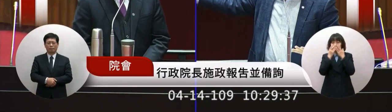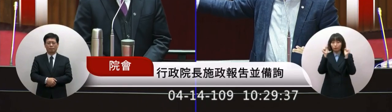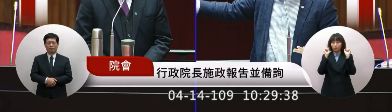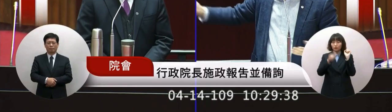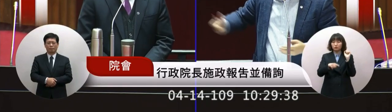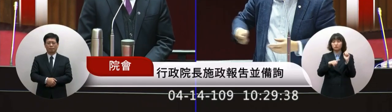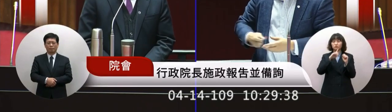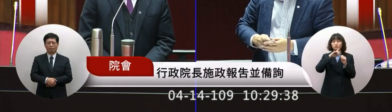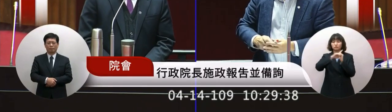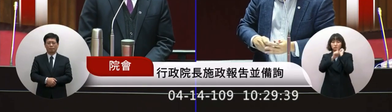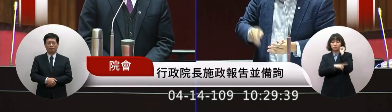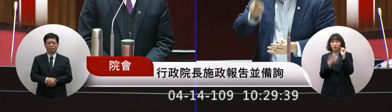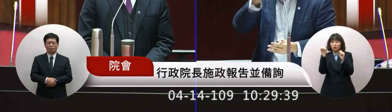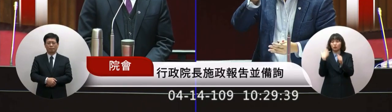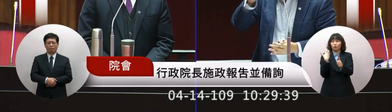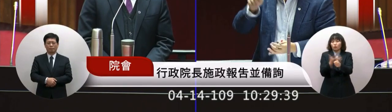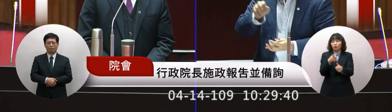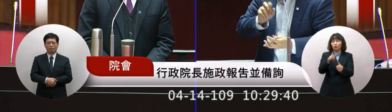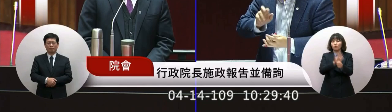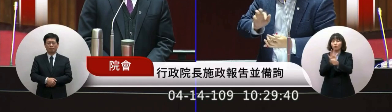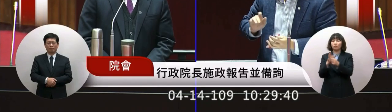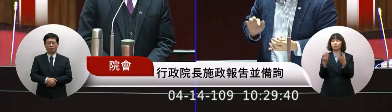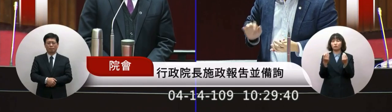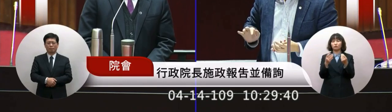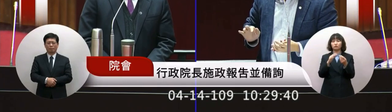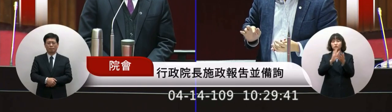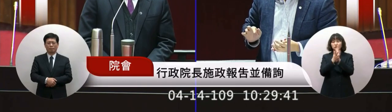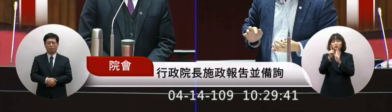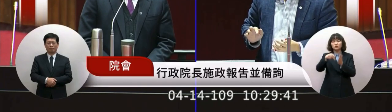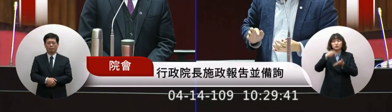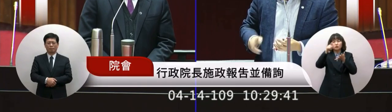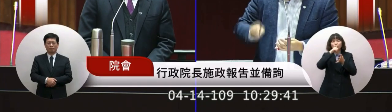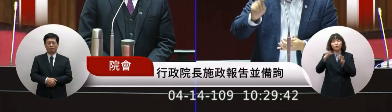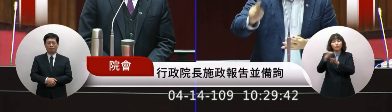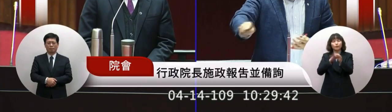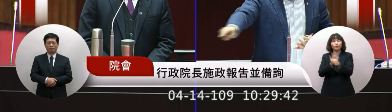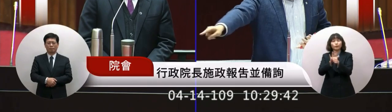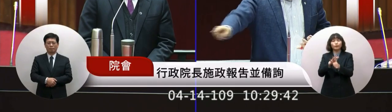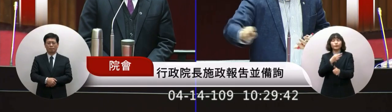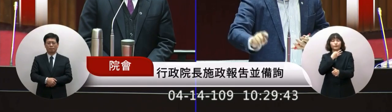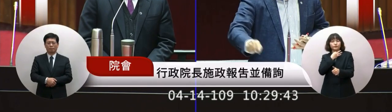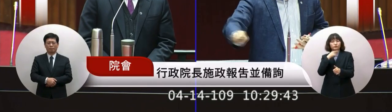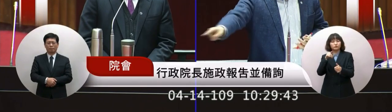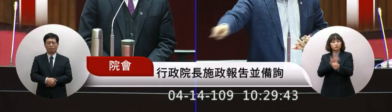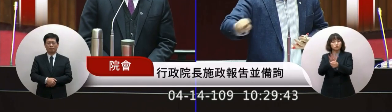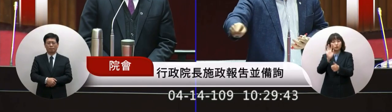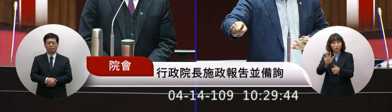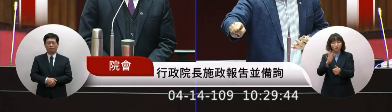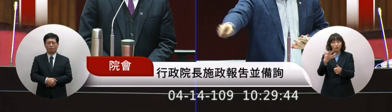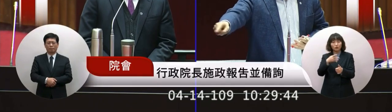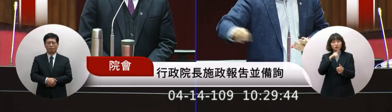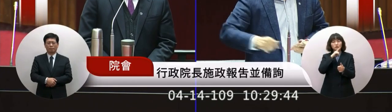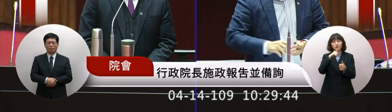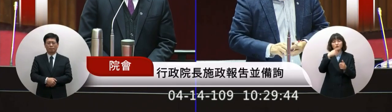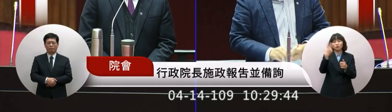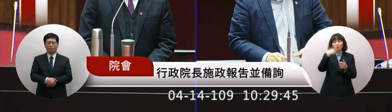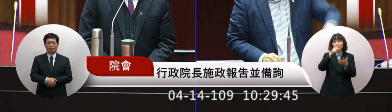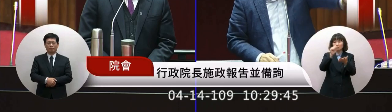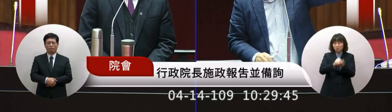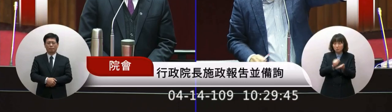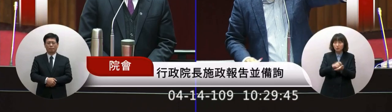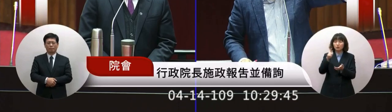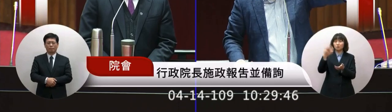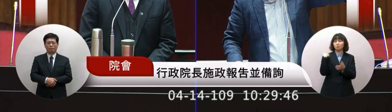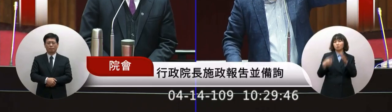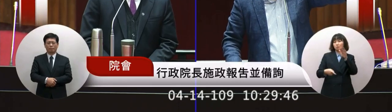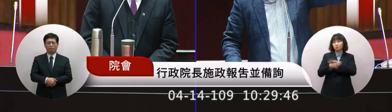這樣的一個武法授權 但是問題是你要紓困的那種要點而已我只要給你頂屬上你卡一個 給你注記一下